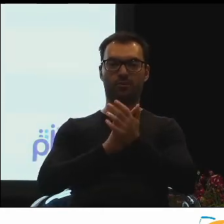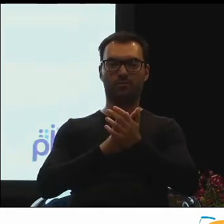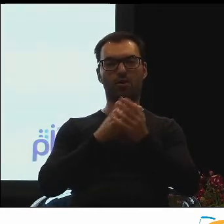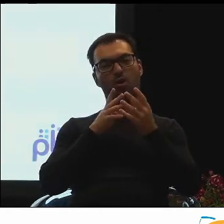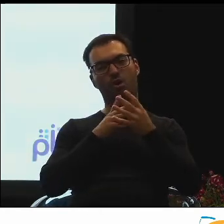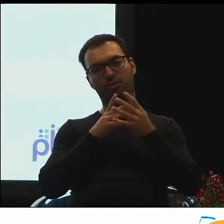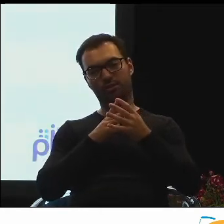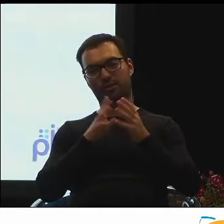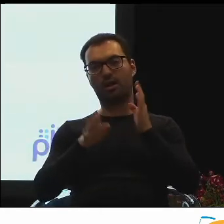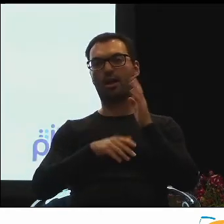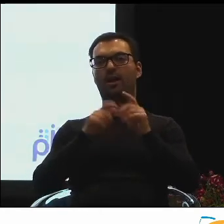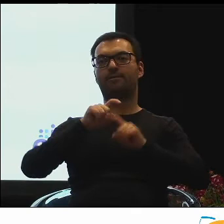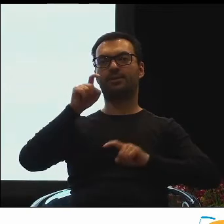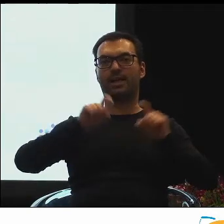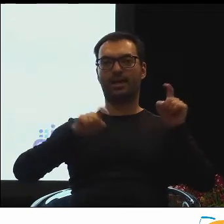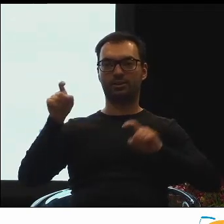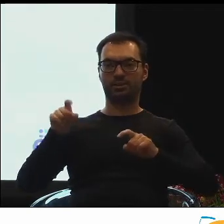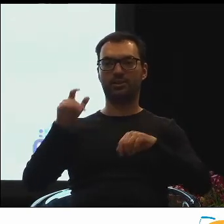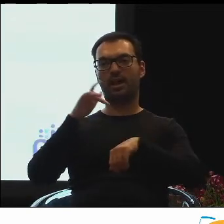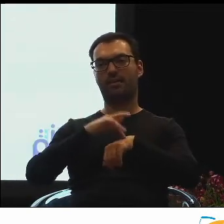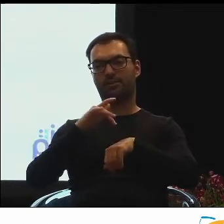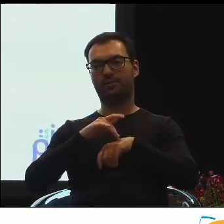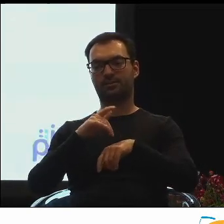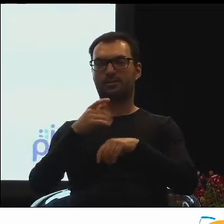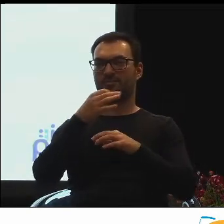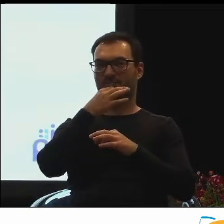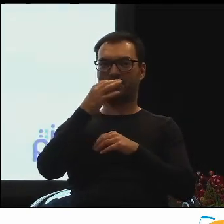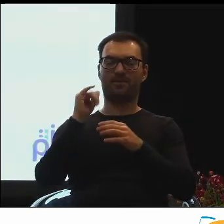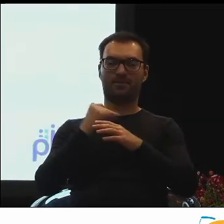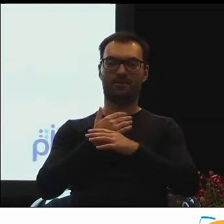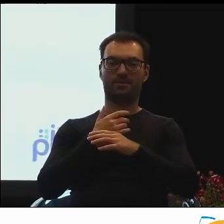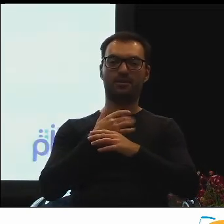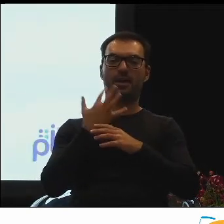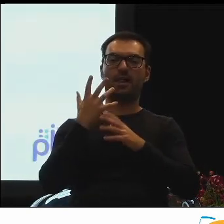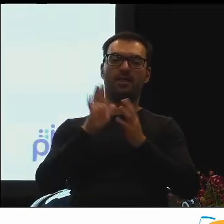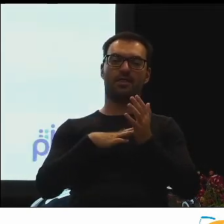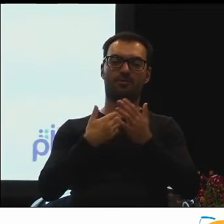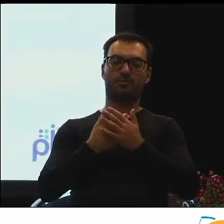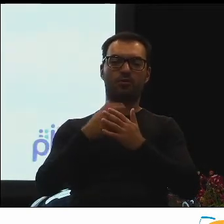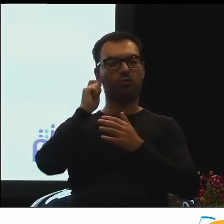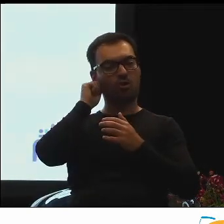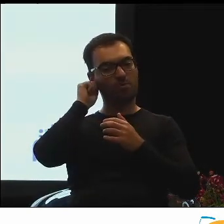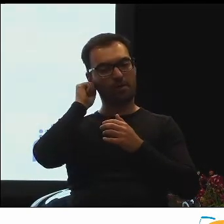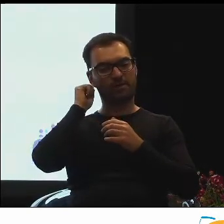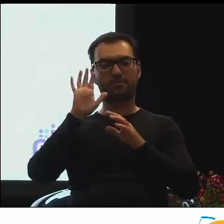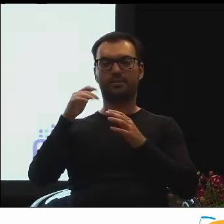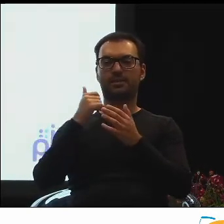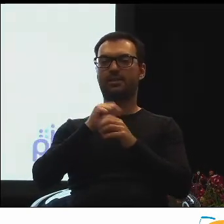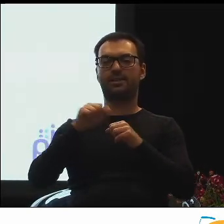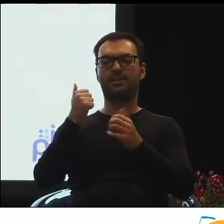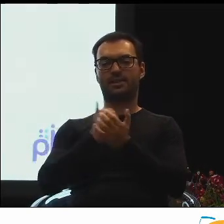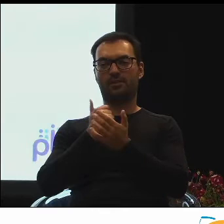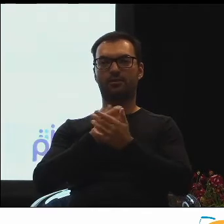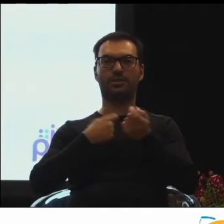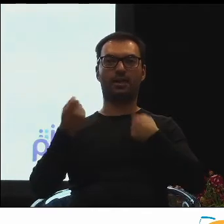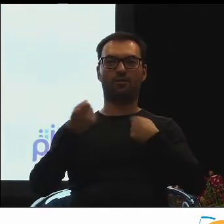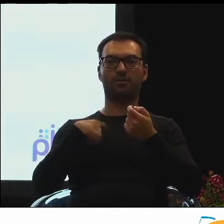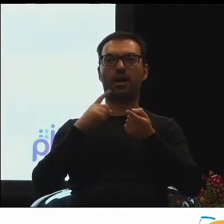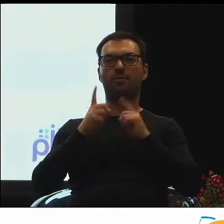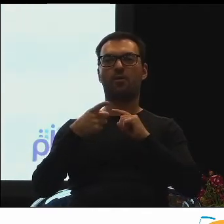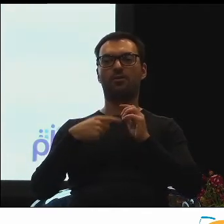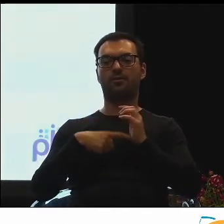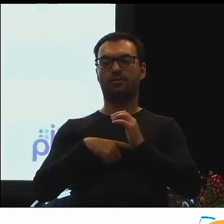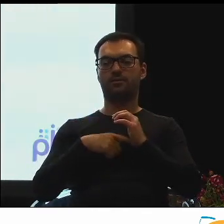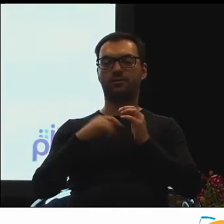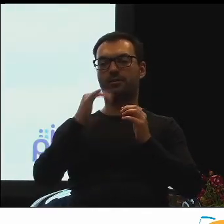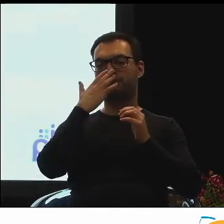Natomiast wskaźniki rezultatów, w których pytamy firmy o to, ile na przykład kobiet jest na stanowiskach kierowniczych,